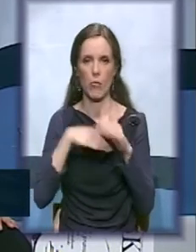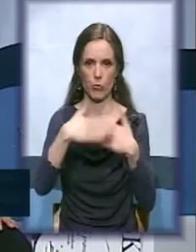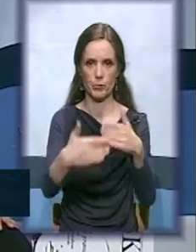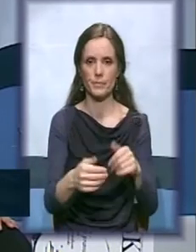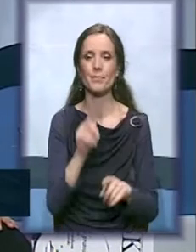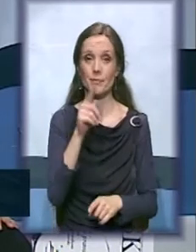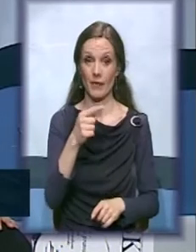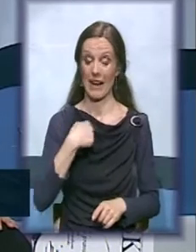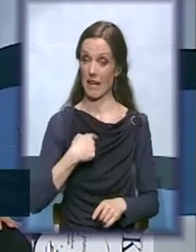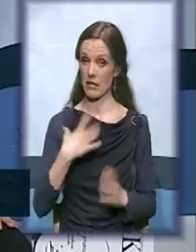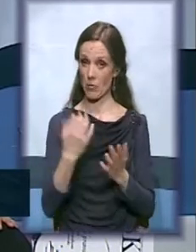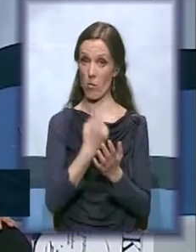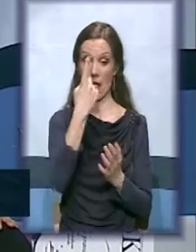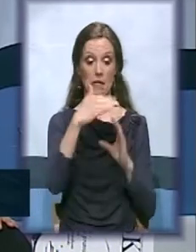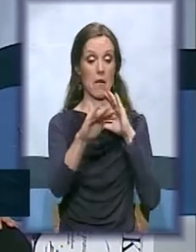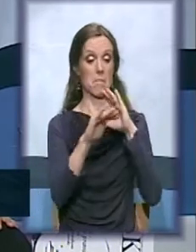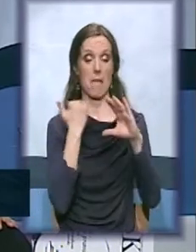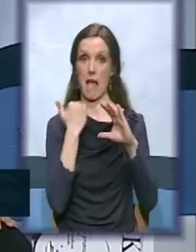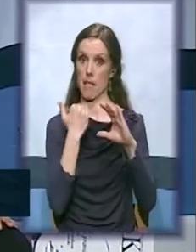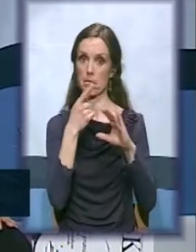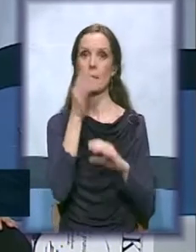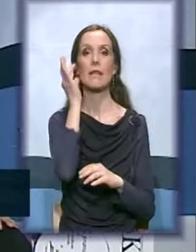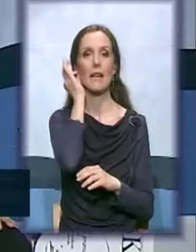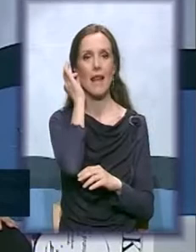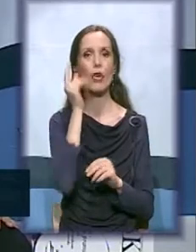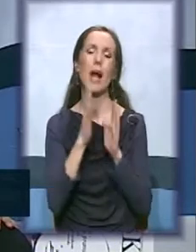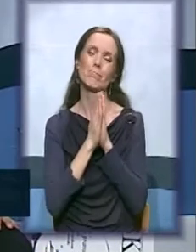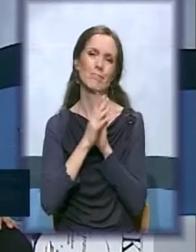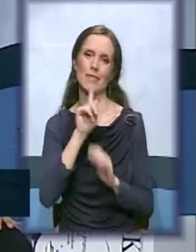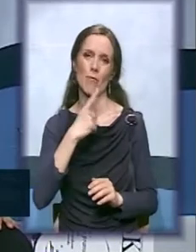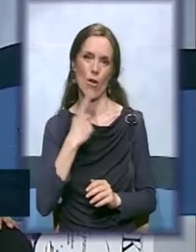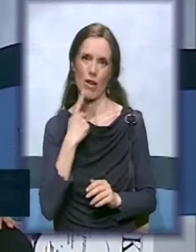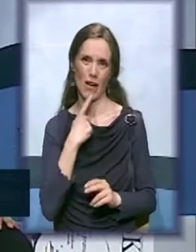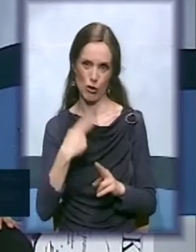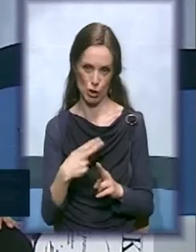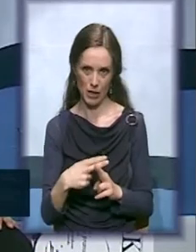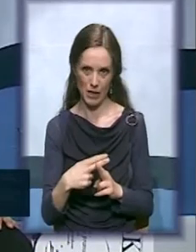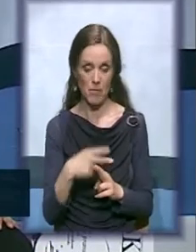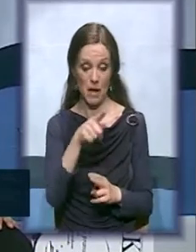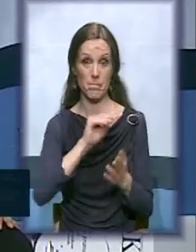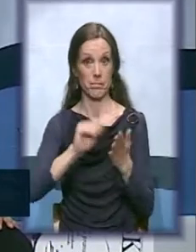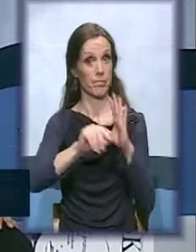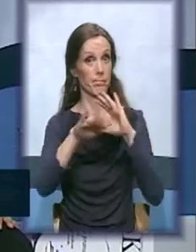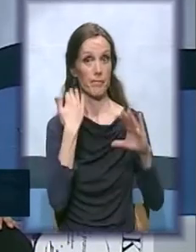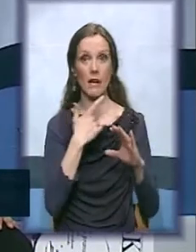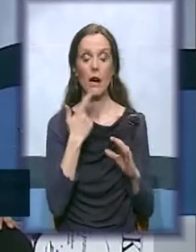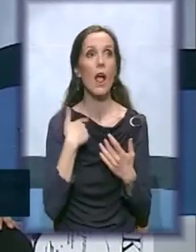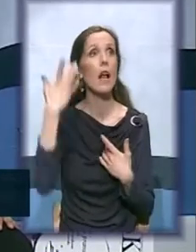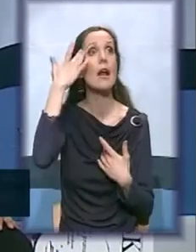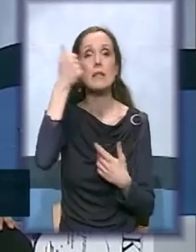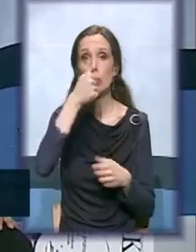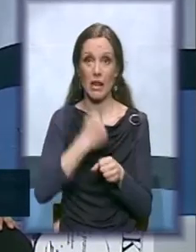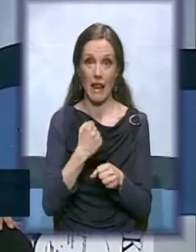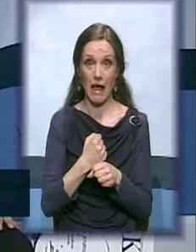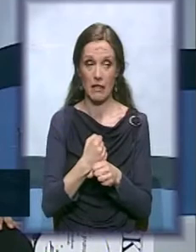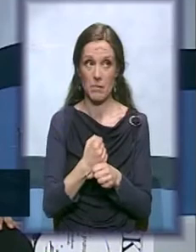Ja sam dobila i mail devojke koja je molila anonimno da ostane i sve i rekla je, ja ne znam što da radim. Ako se